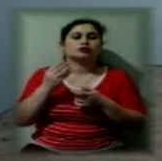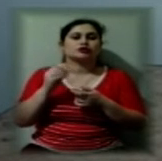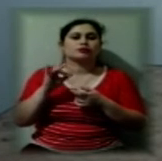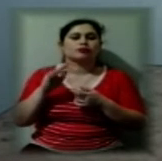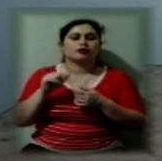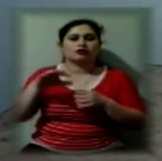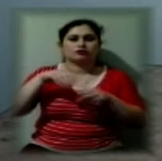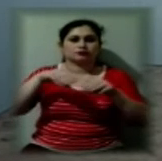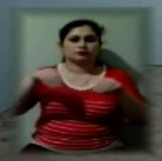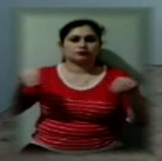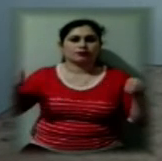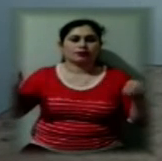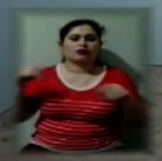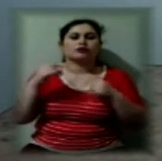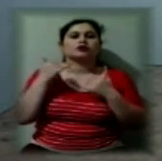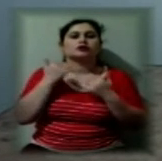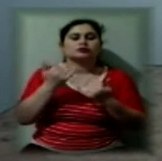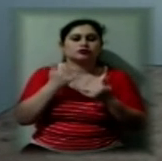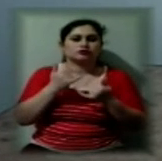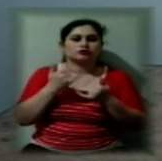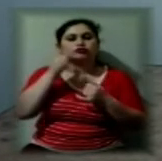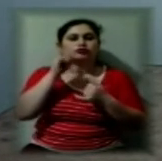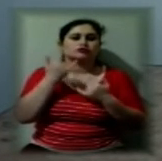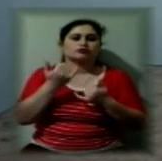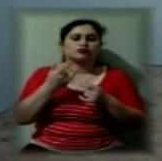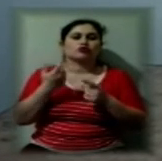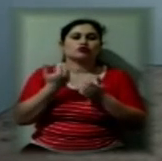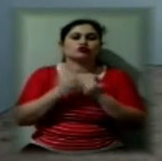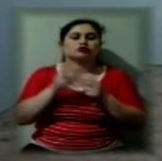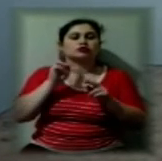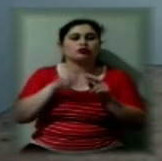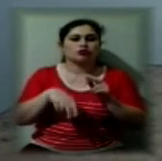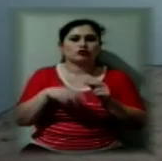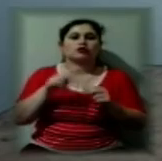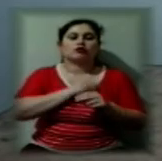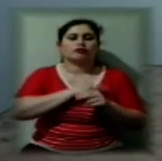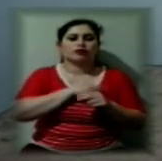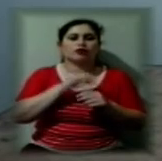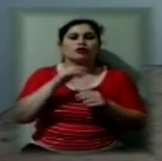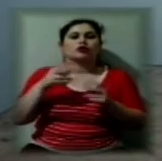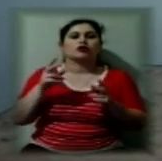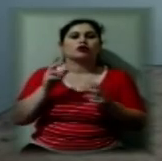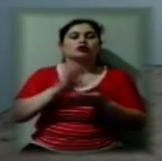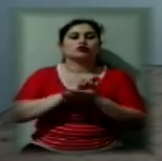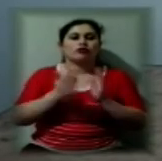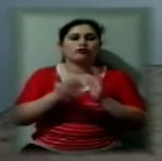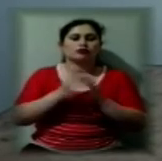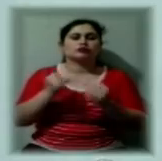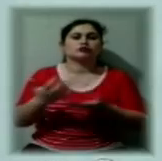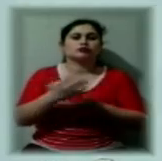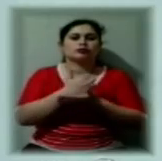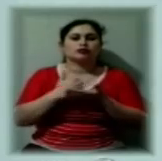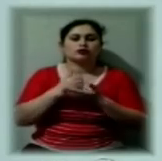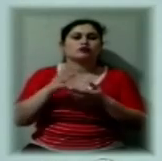І сьогодні, буквально вчора, сьогодні, до закінчення опрацювання угоди, будемо збирати світільники.